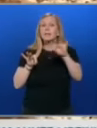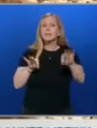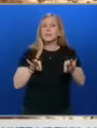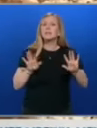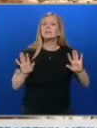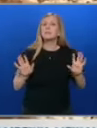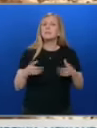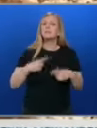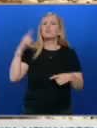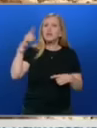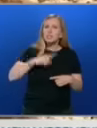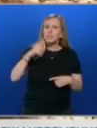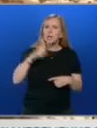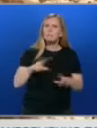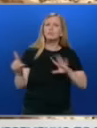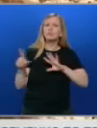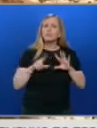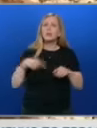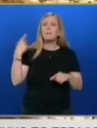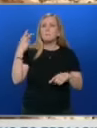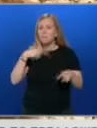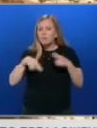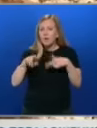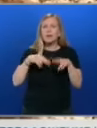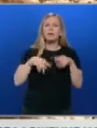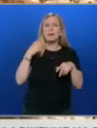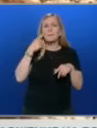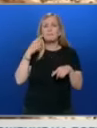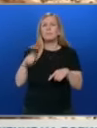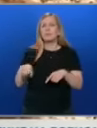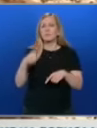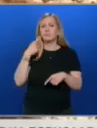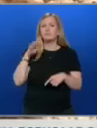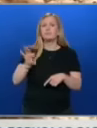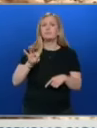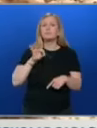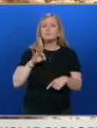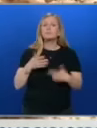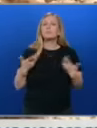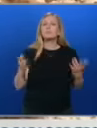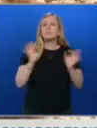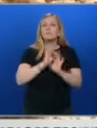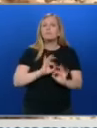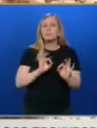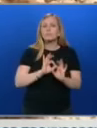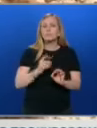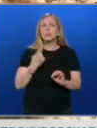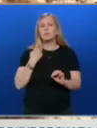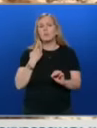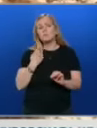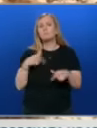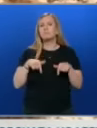започва регулярно ежеседмично пробонавиране и анализ. А морските точки, тъй като и достъпът по море е по